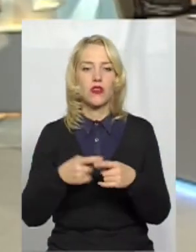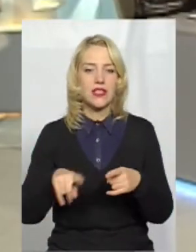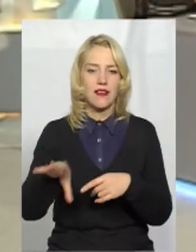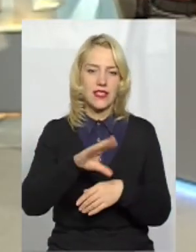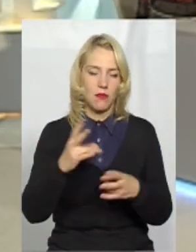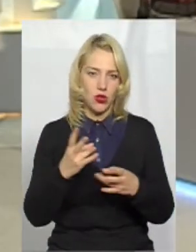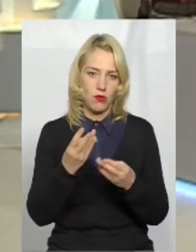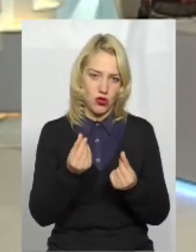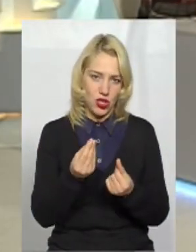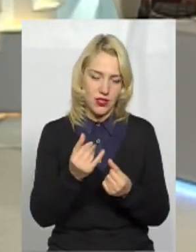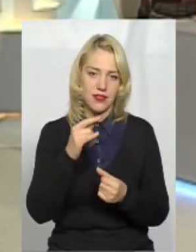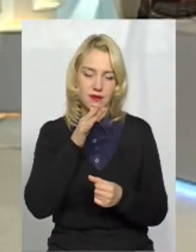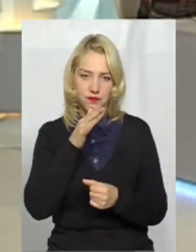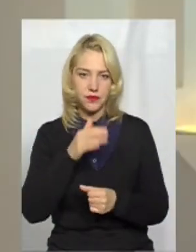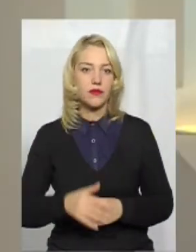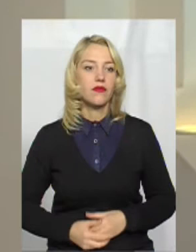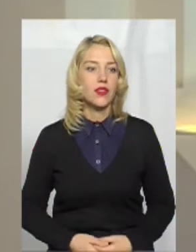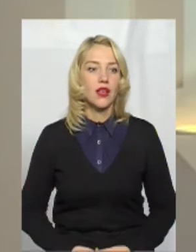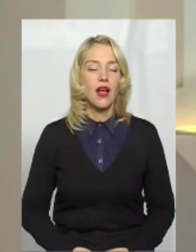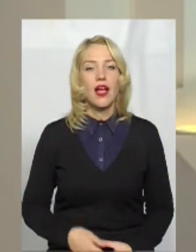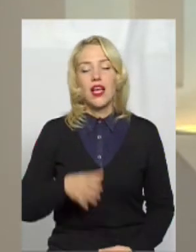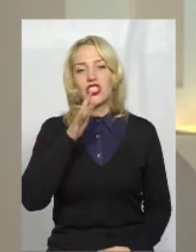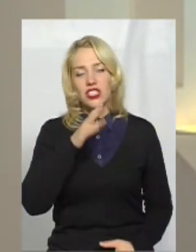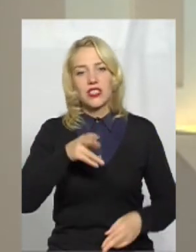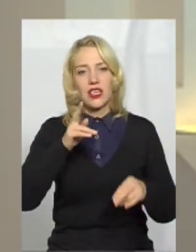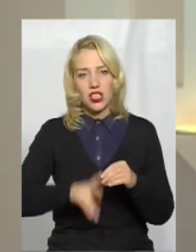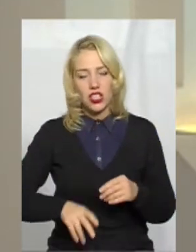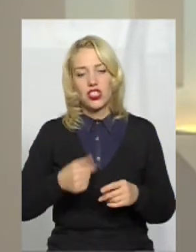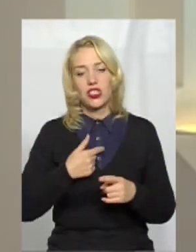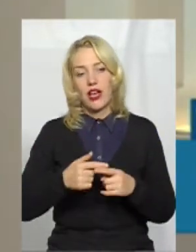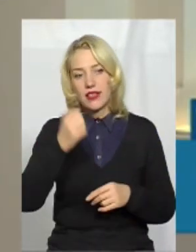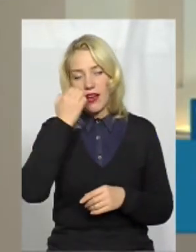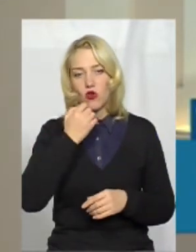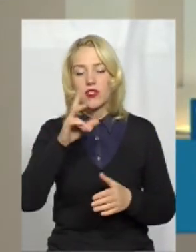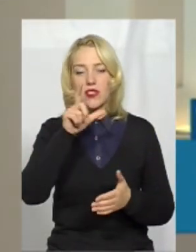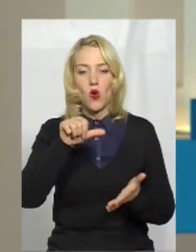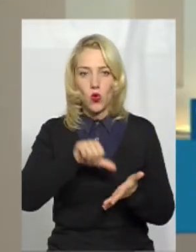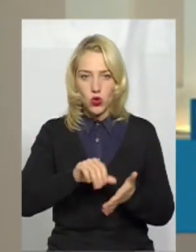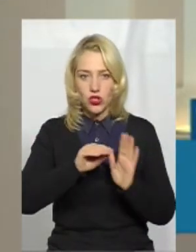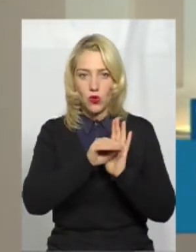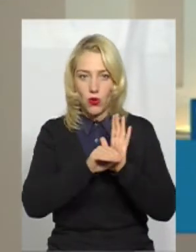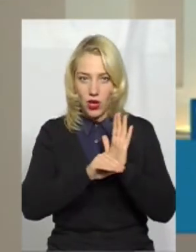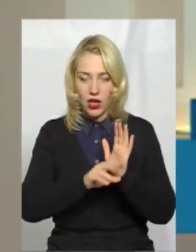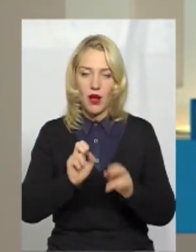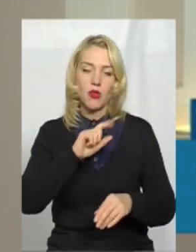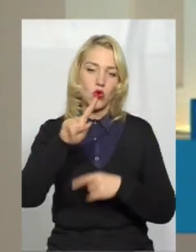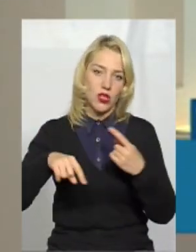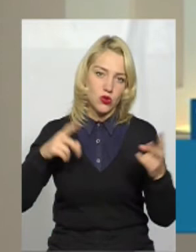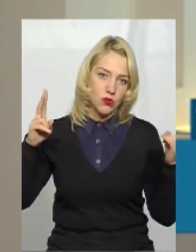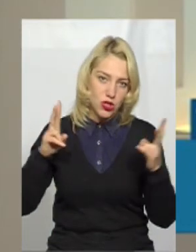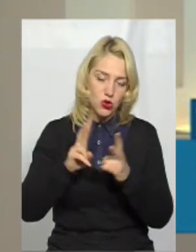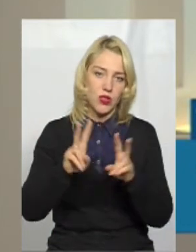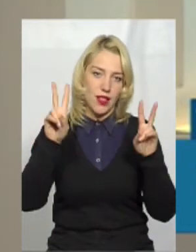Наш час збігає. Дякую вам за участь у програмі. Дякуємо вам. До зустрічі у